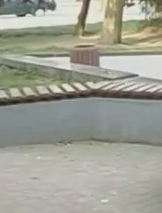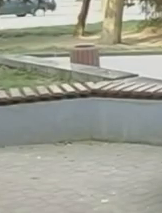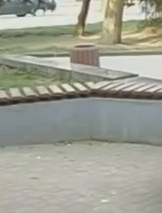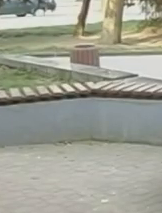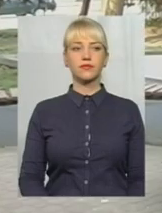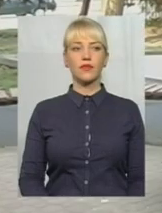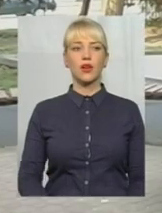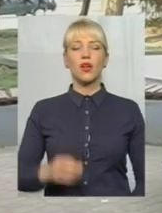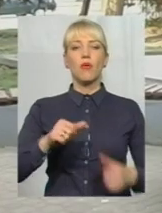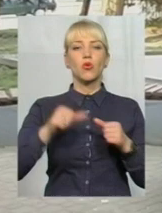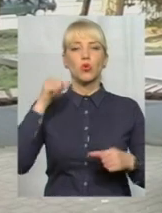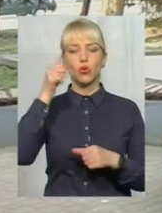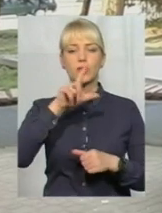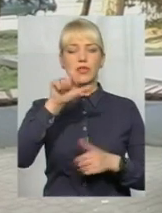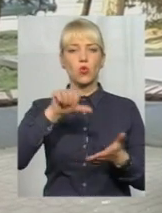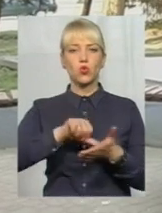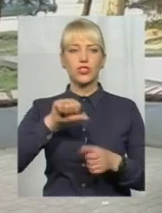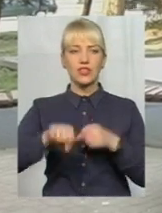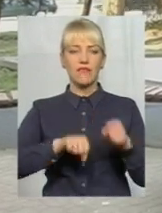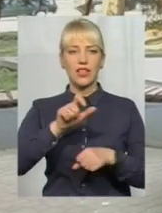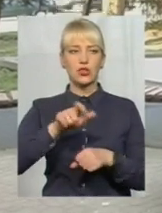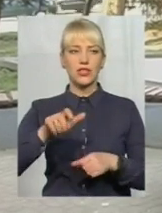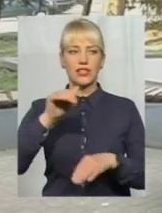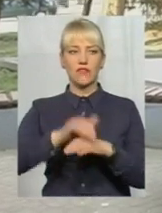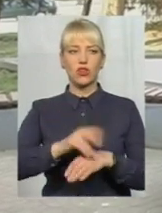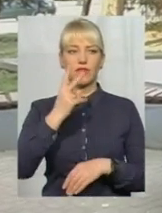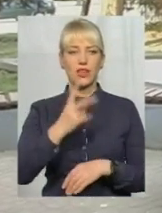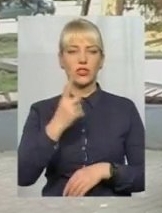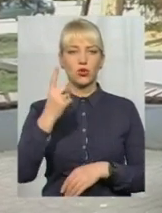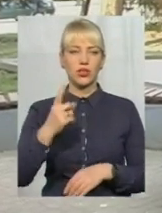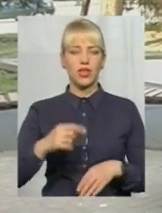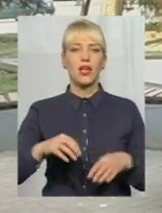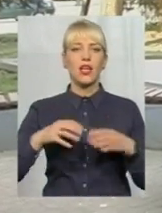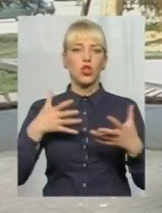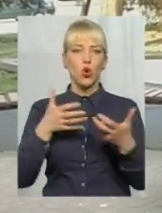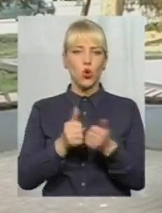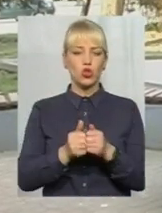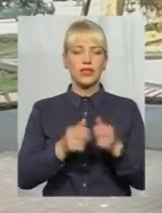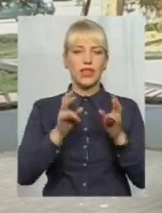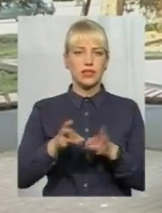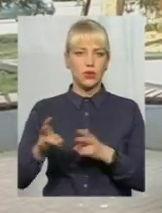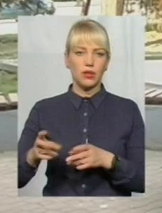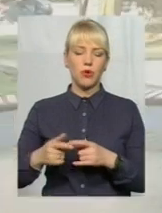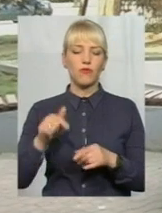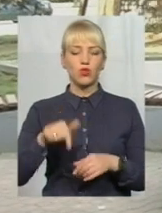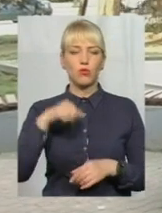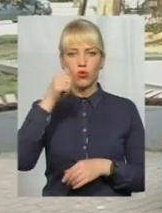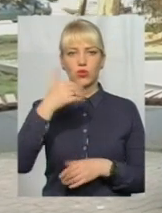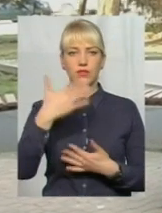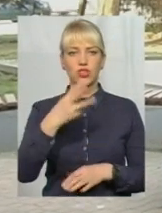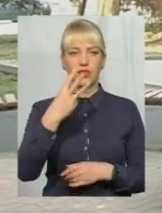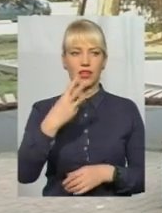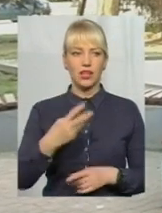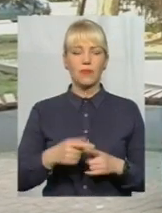Минулого року за участі велосипедистів зафіксовано 21 дорожньо-транспортна пригода. Цього року зафіксовано вже 3. Основною